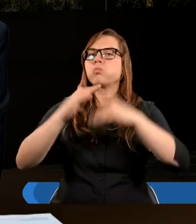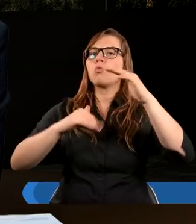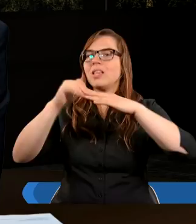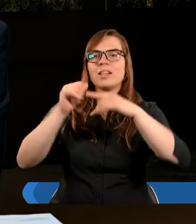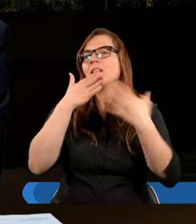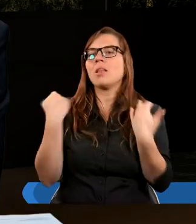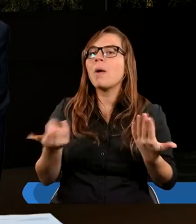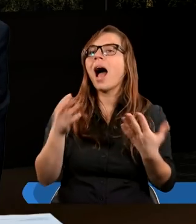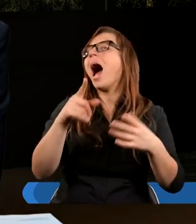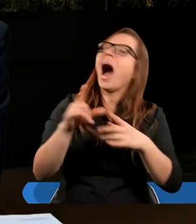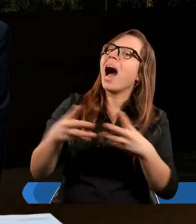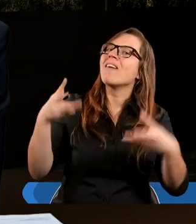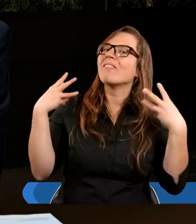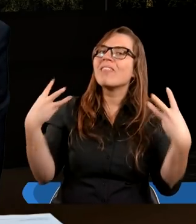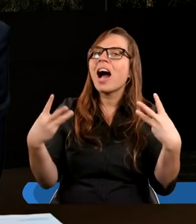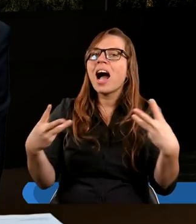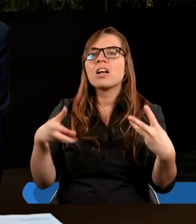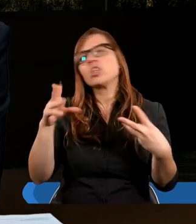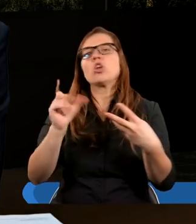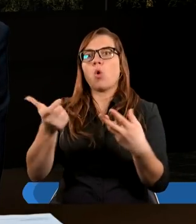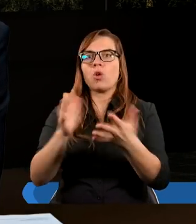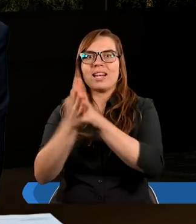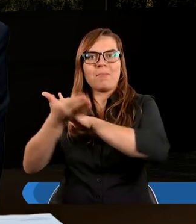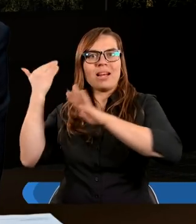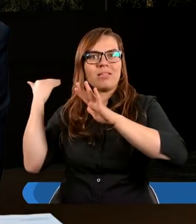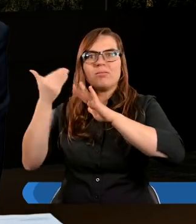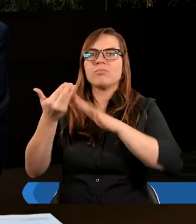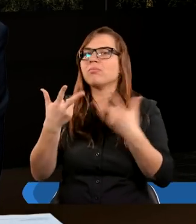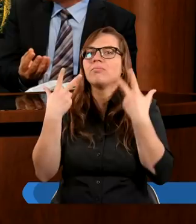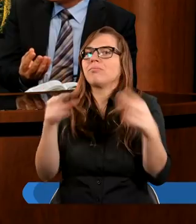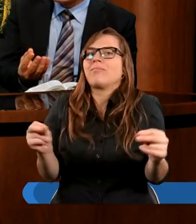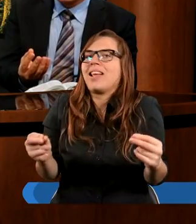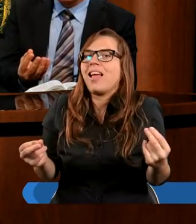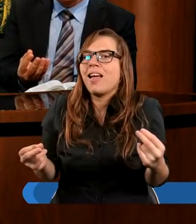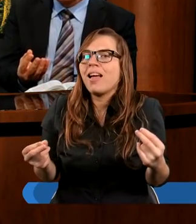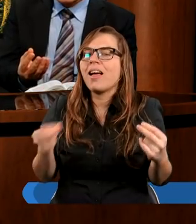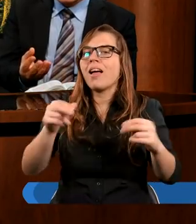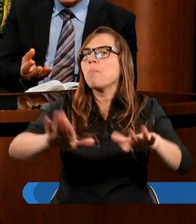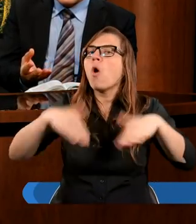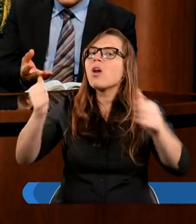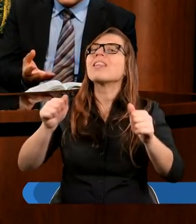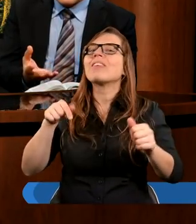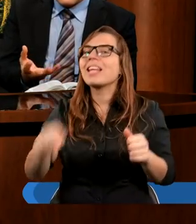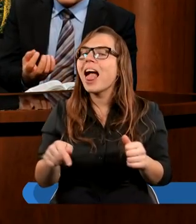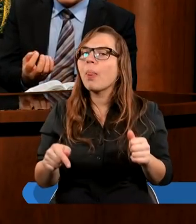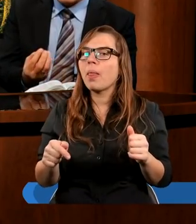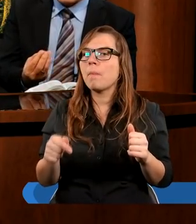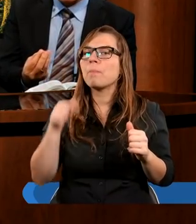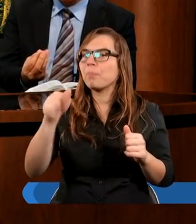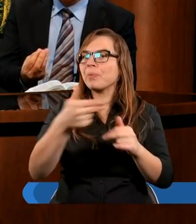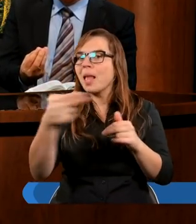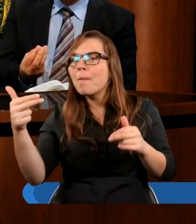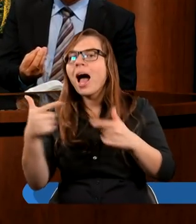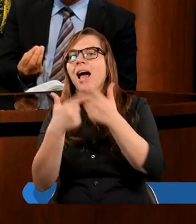istotne, to nie jest tak, że coś się zmieniło. Pod tym względem, dlatego że właśnie Paweł